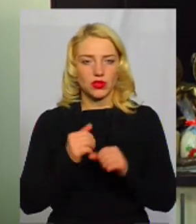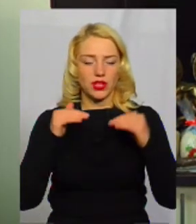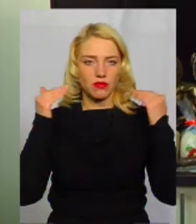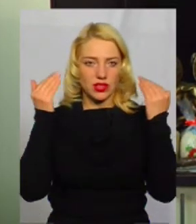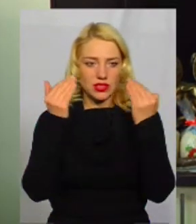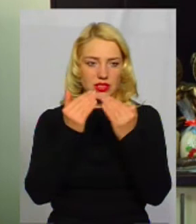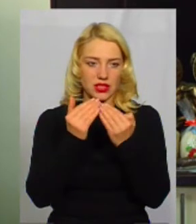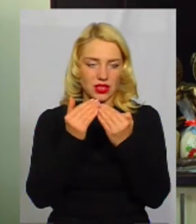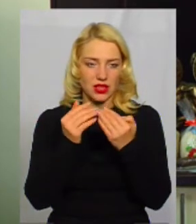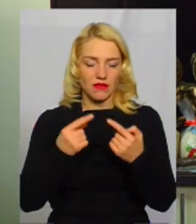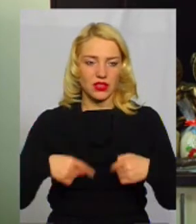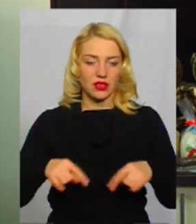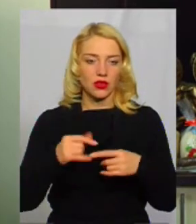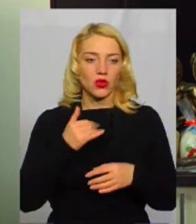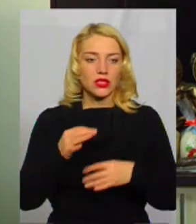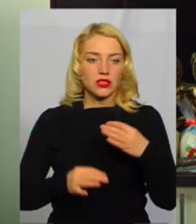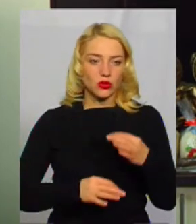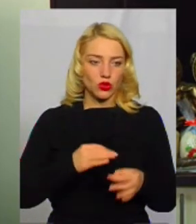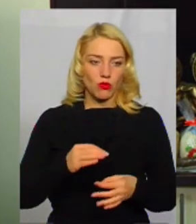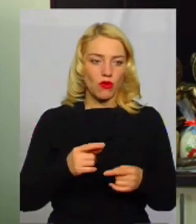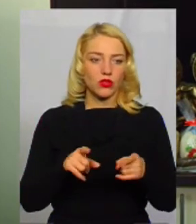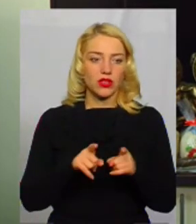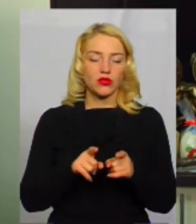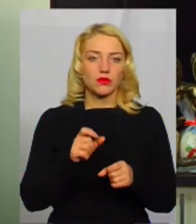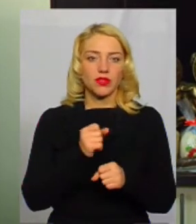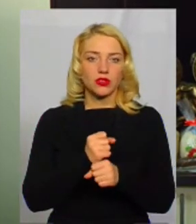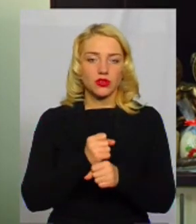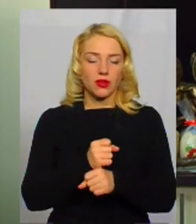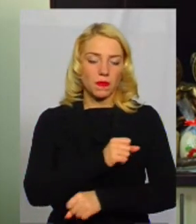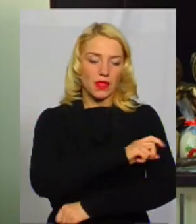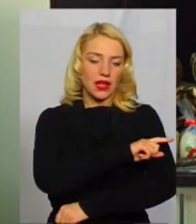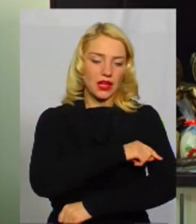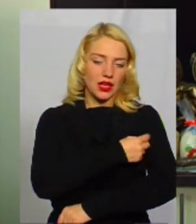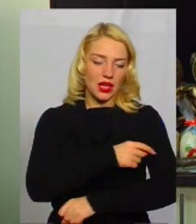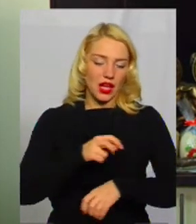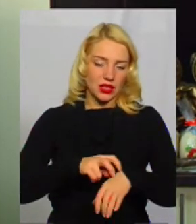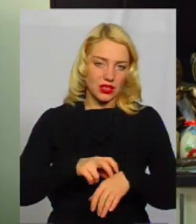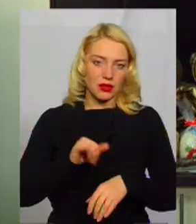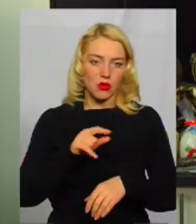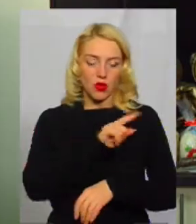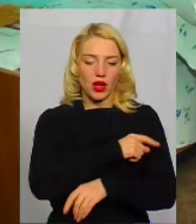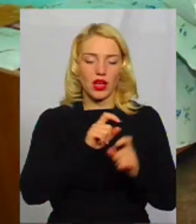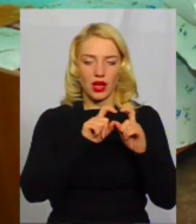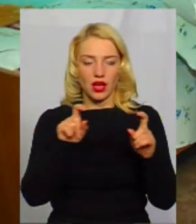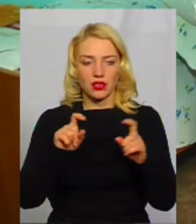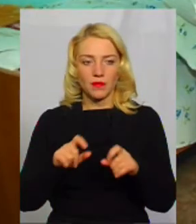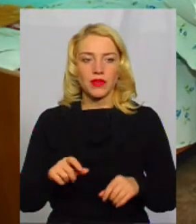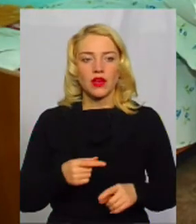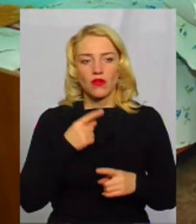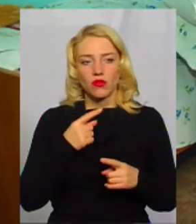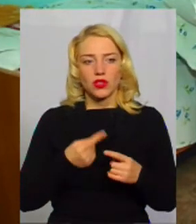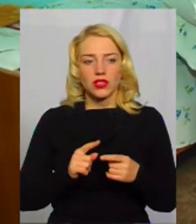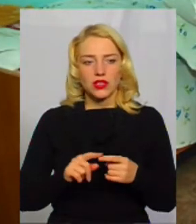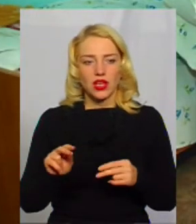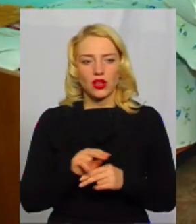відділення, і у нас цілодобово, крім цього всього, чергують лікарі і по лікарню. Олександр Костюк каже, лікувальний заклад